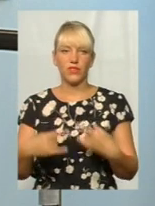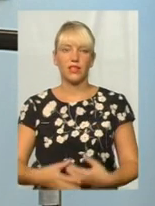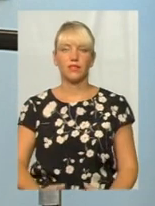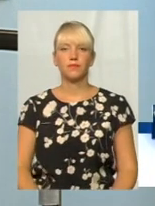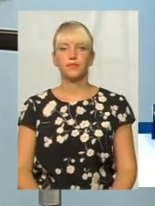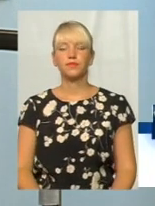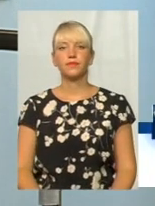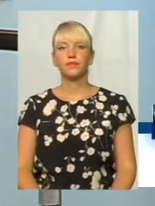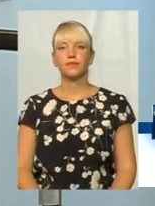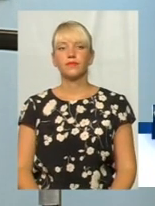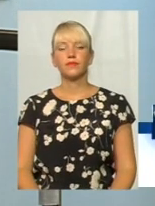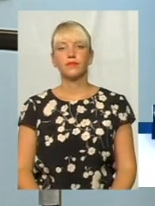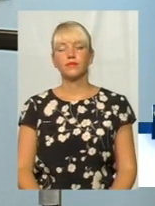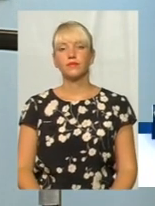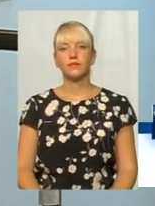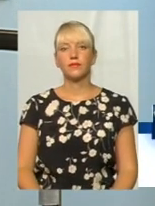говоріть, будь ласка.